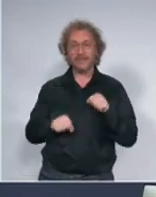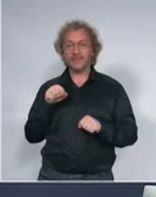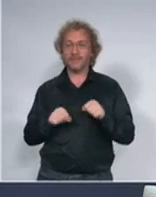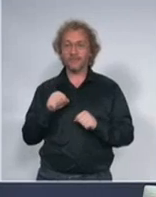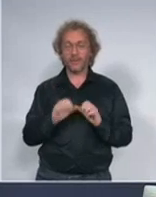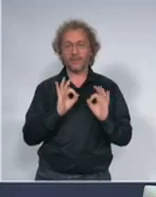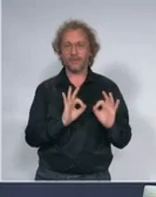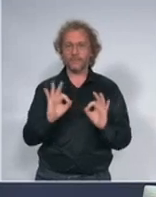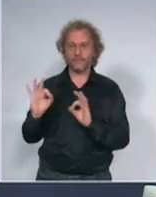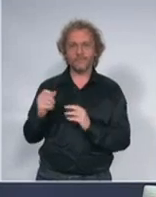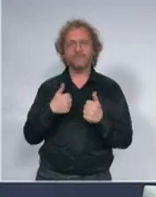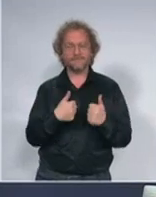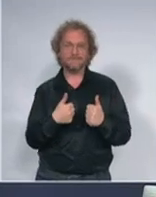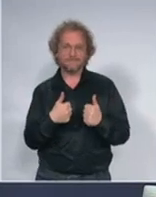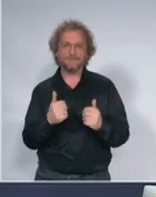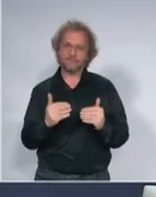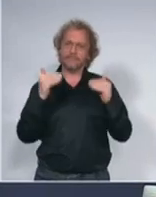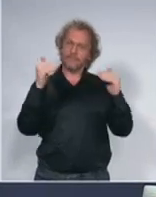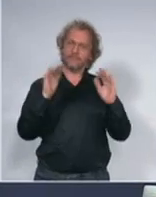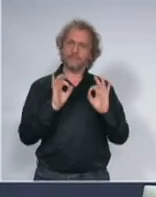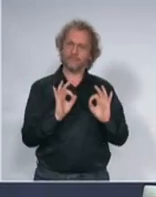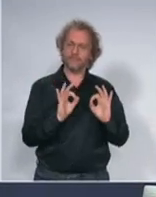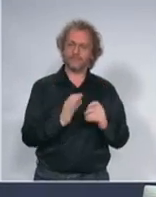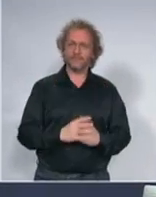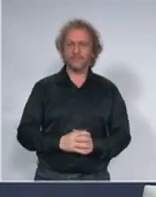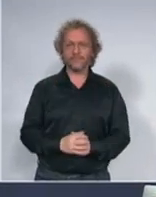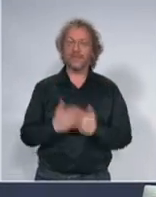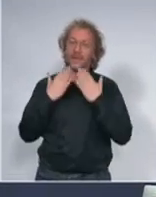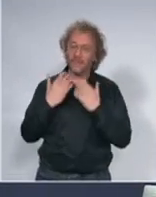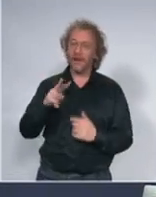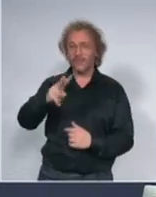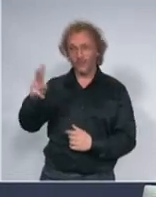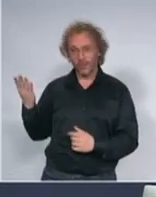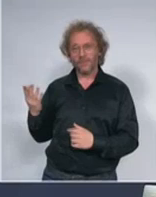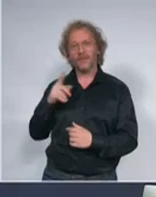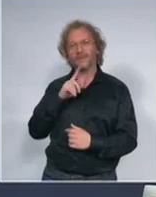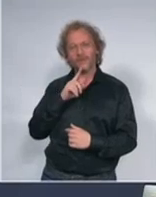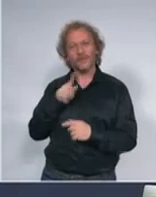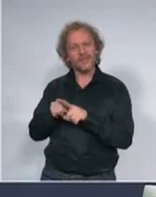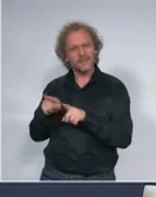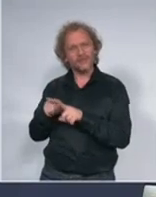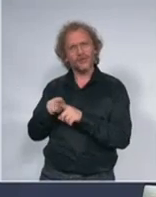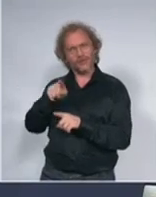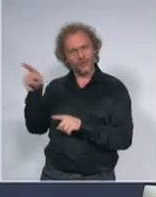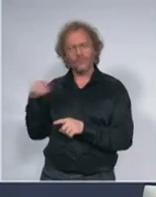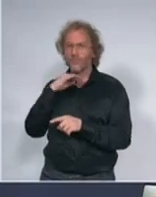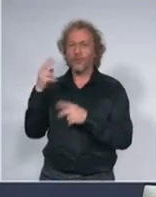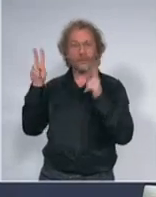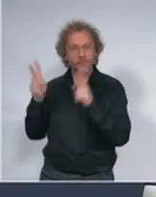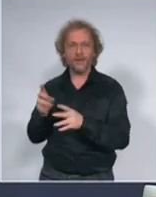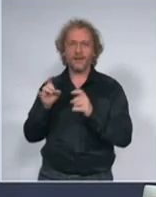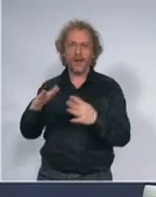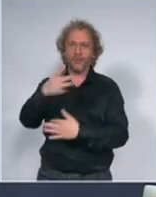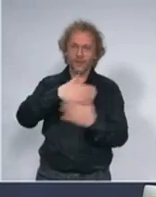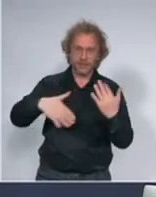nivou. Hvala i svim ostalim sugrađanima, zato što je i danas na kraju krajeva mnogo manja i gužva na ulicama. Dakle, konačno,